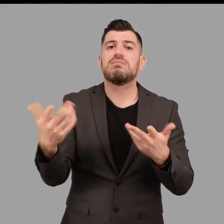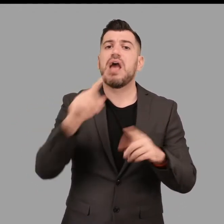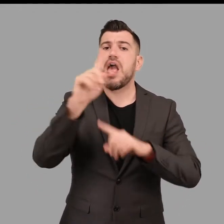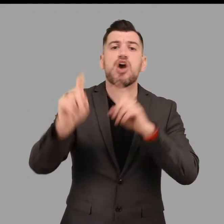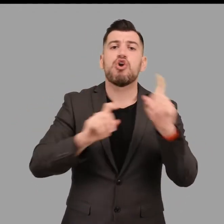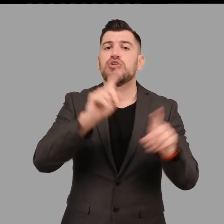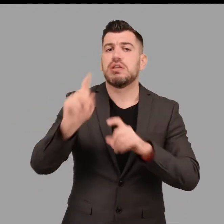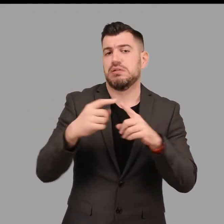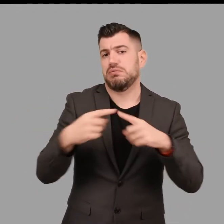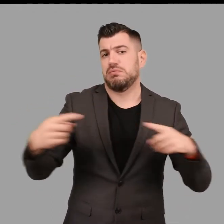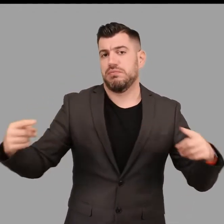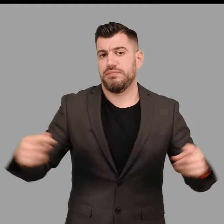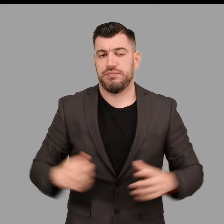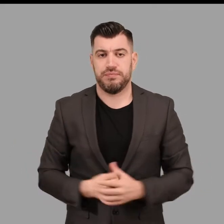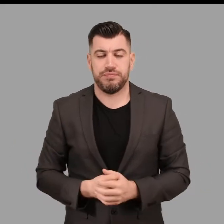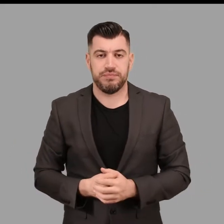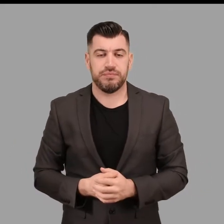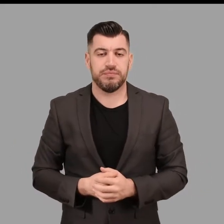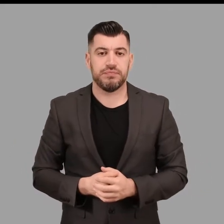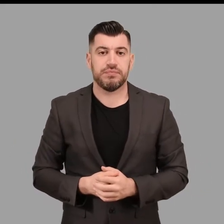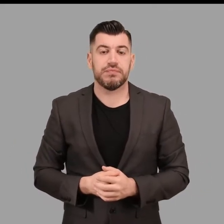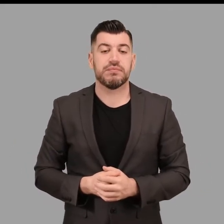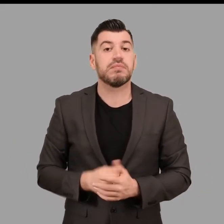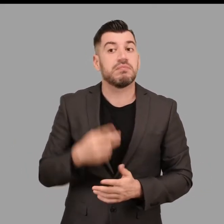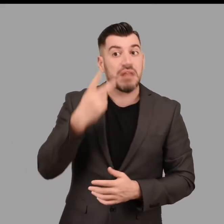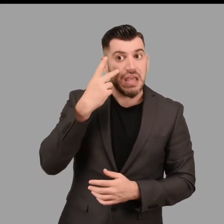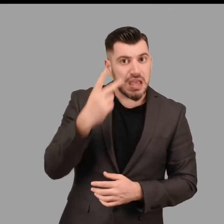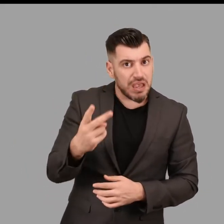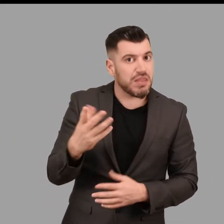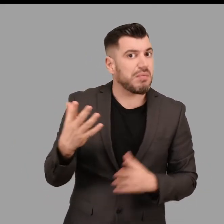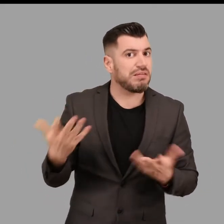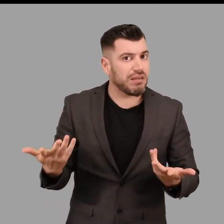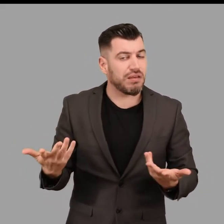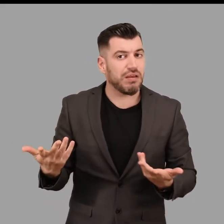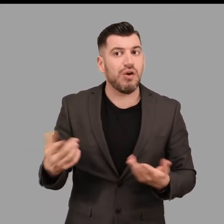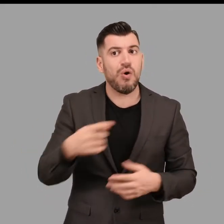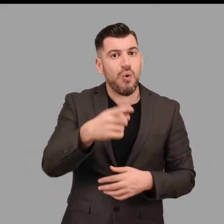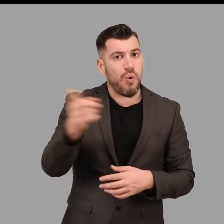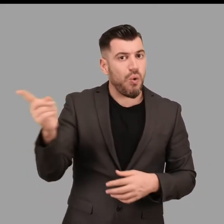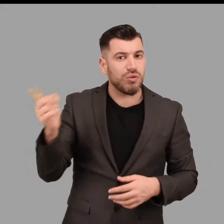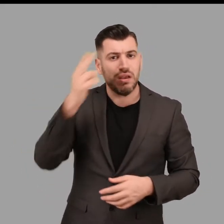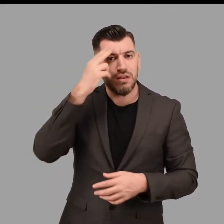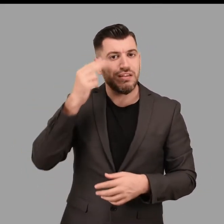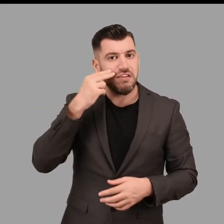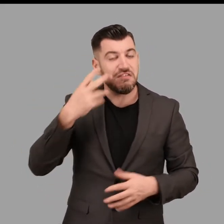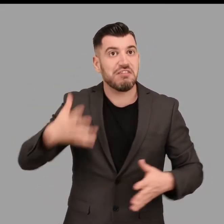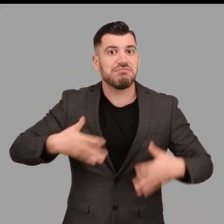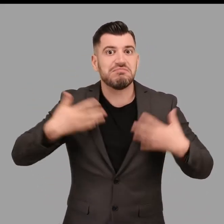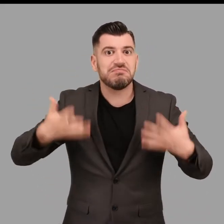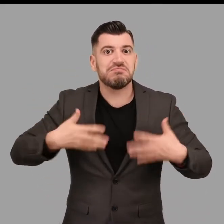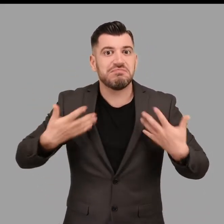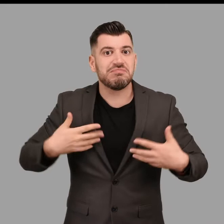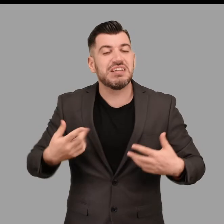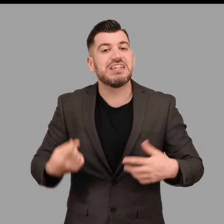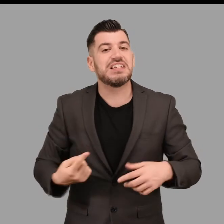Επιτόπια παρατήρηση έδειξε καταρχήν ότι υπήρχε οικειότητα μεταξύ τους και ενθουσιασμός για αυτήν.